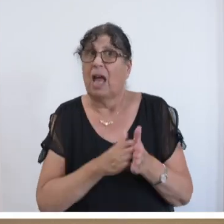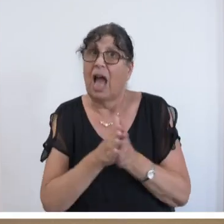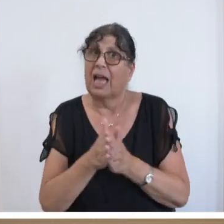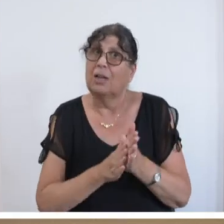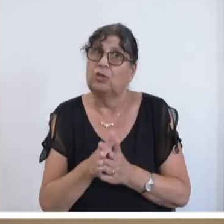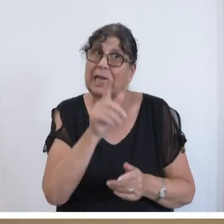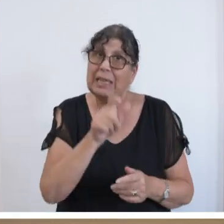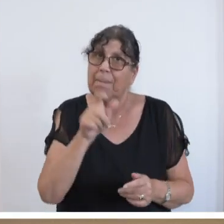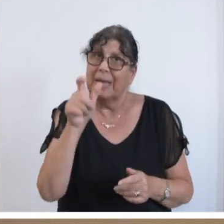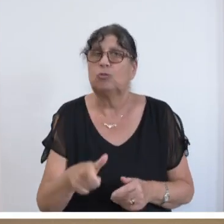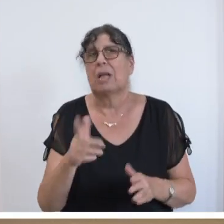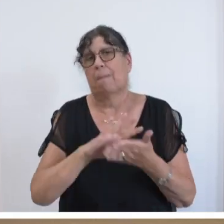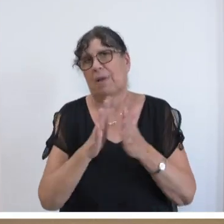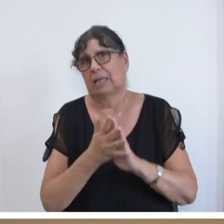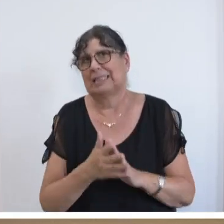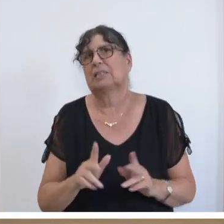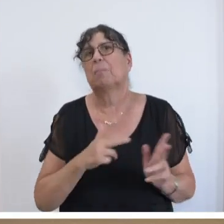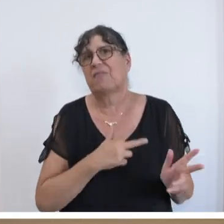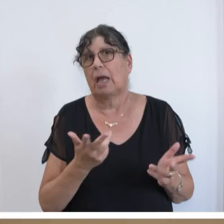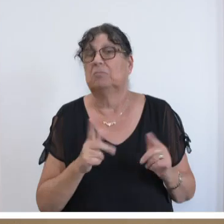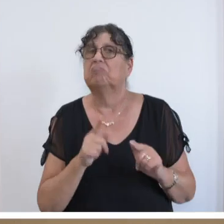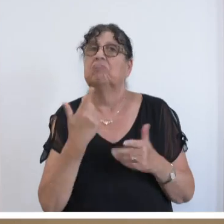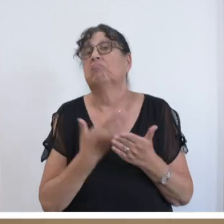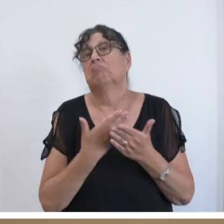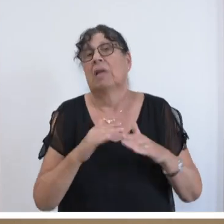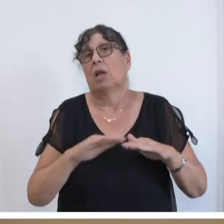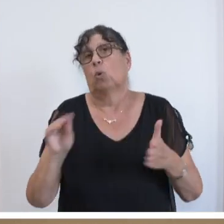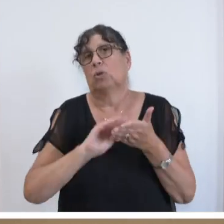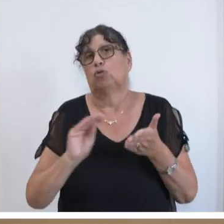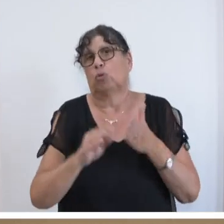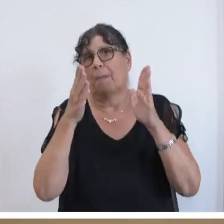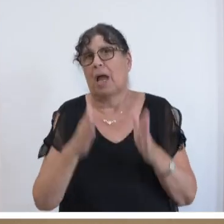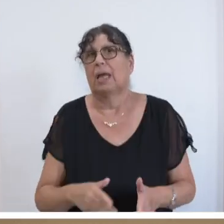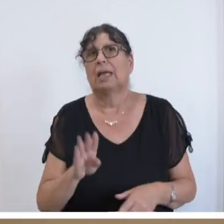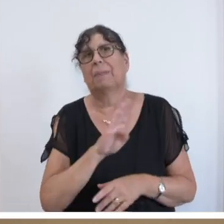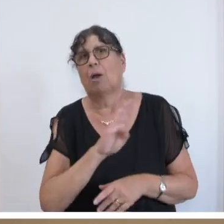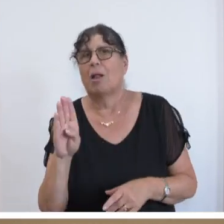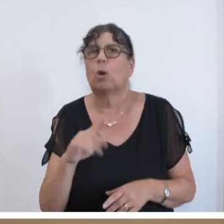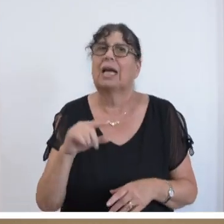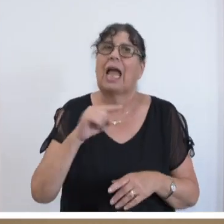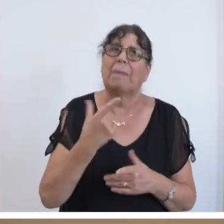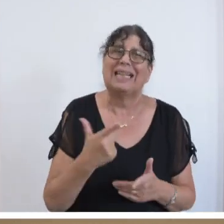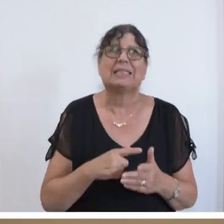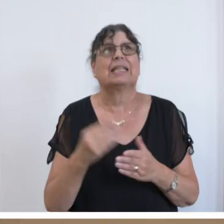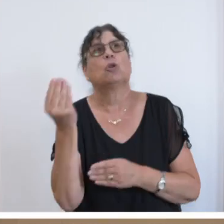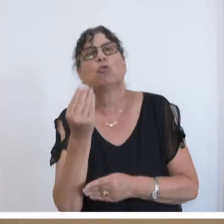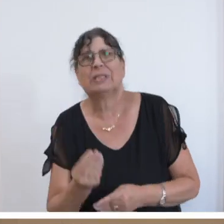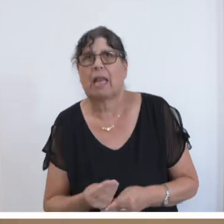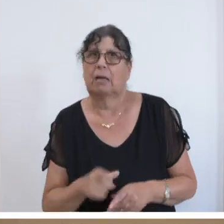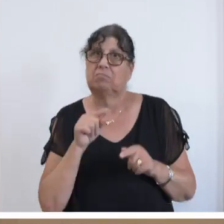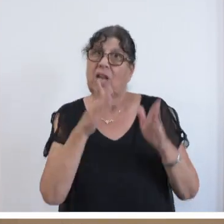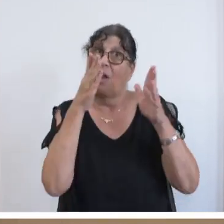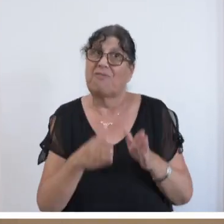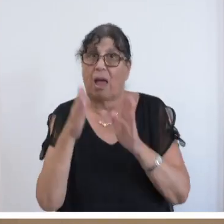Praxis immer wieder bewähren. Nehmen wir den Grundschulbereich. Der Biologe, die Germanistin, die Künstlerin, sie mögen in ihren Fachbereichen brillant